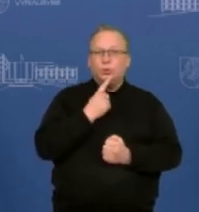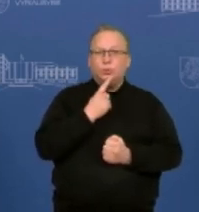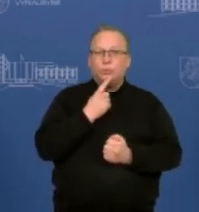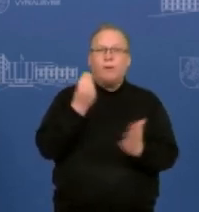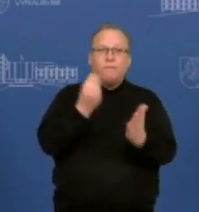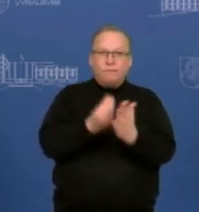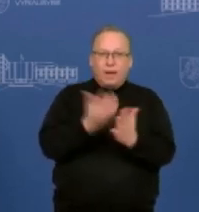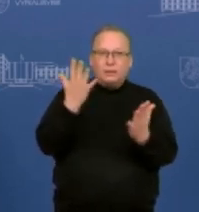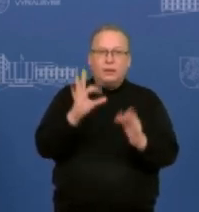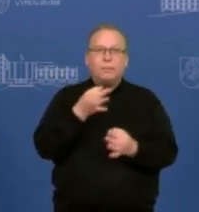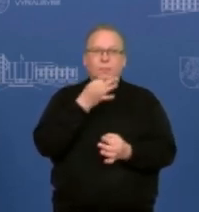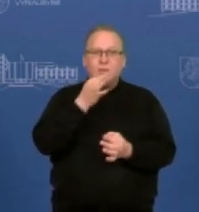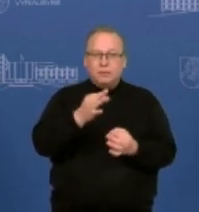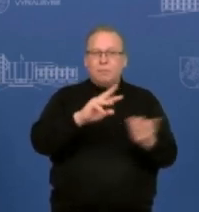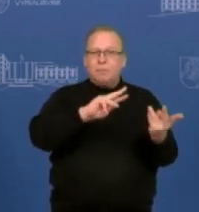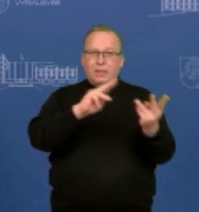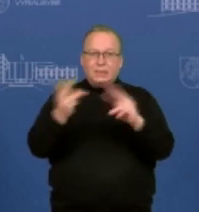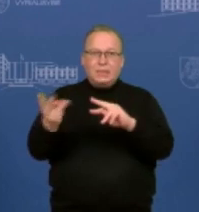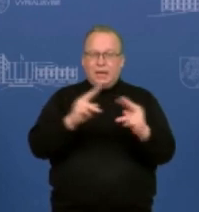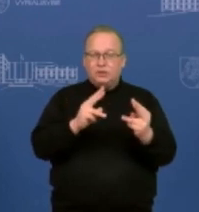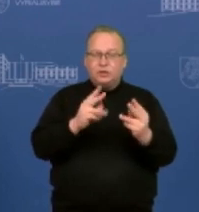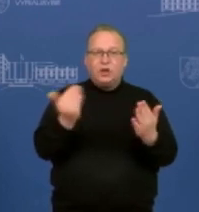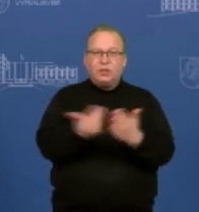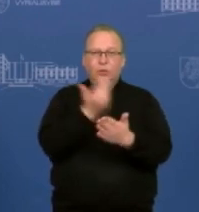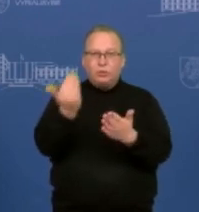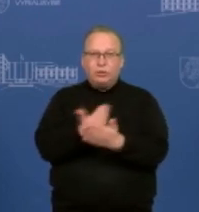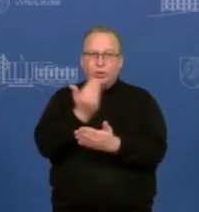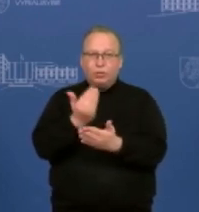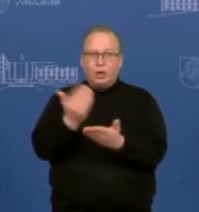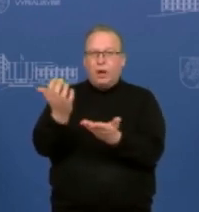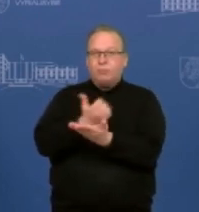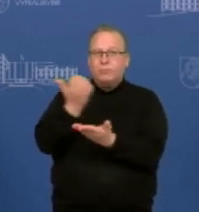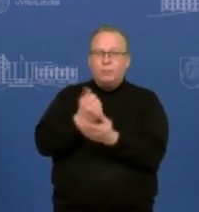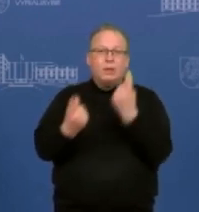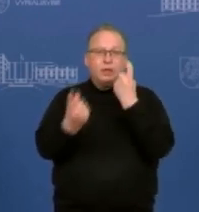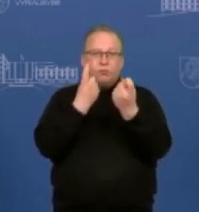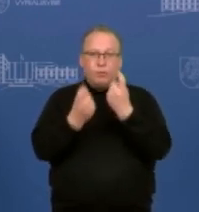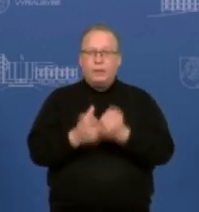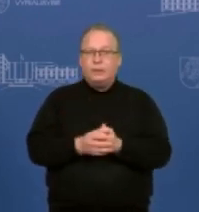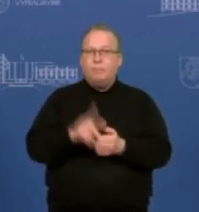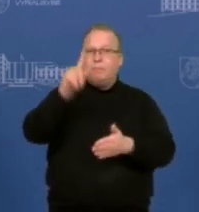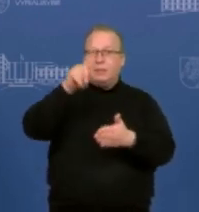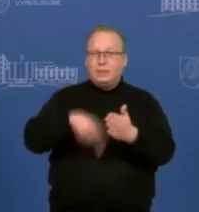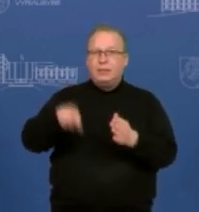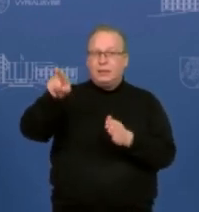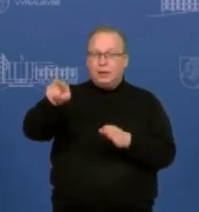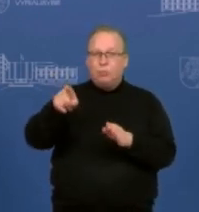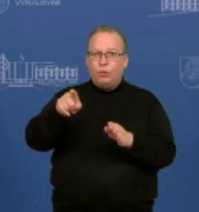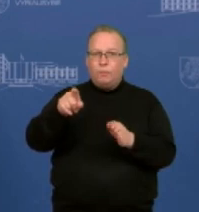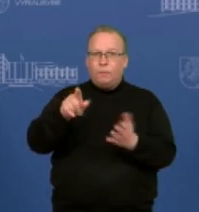taktinę ir labai greit besikeičiančią informaciją. Aš manau, kad pasitikėjimo agresoriumi